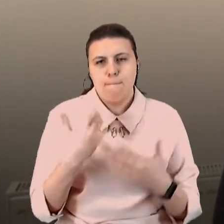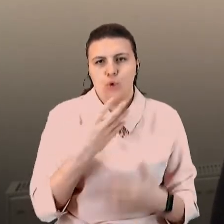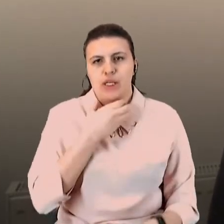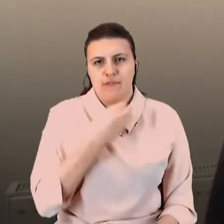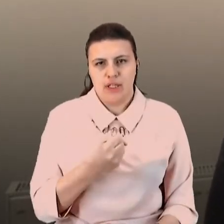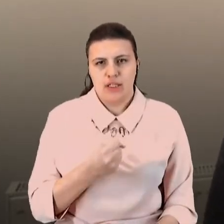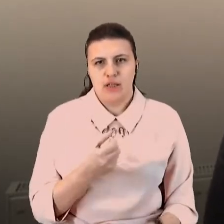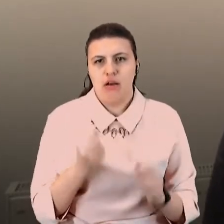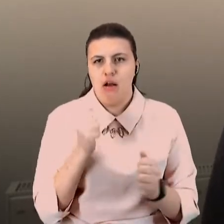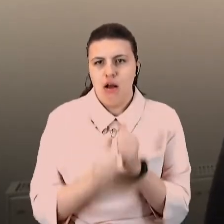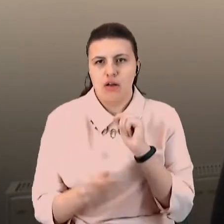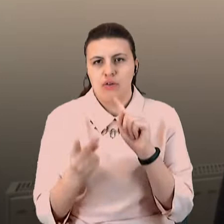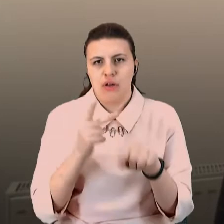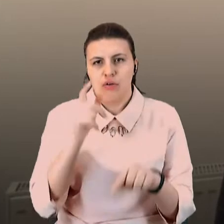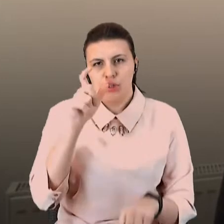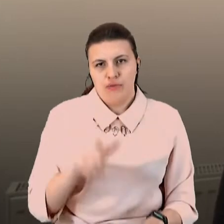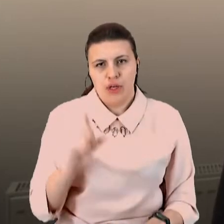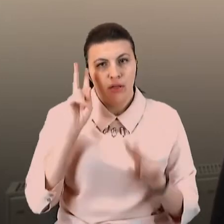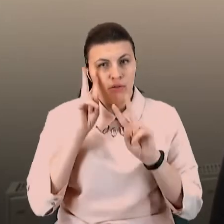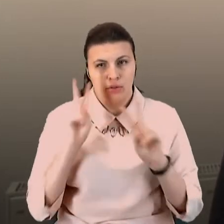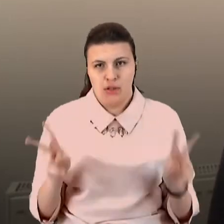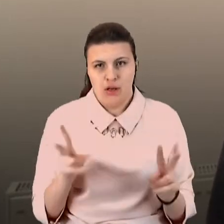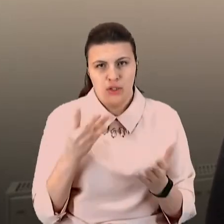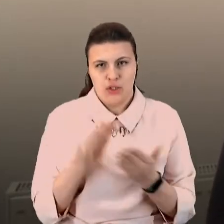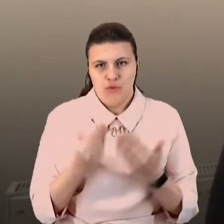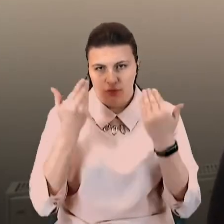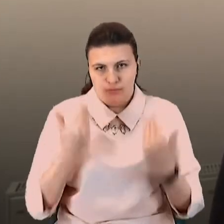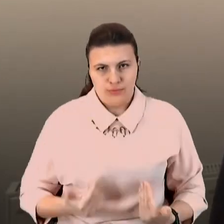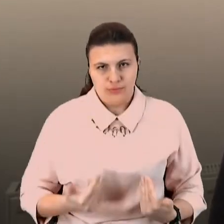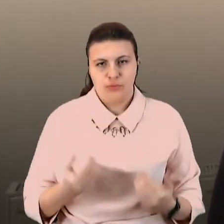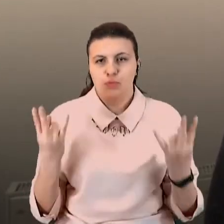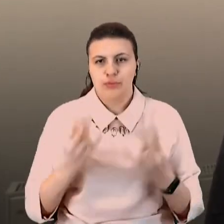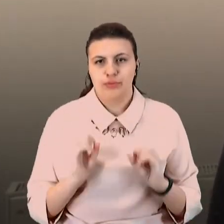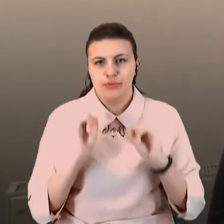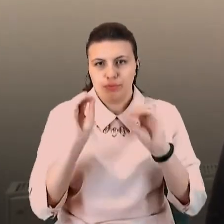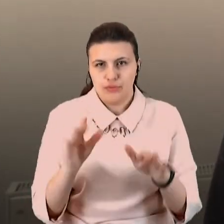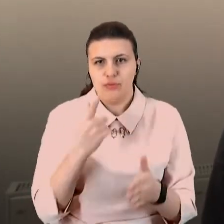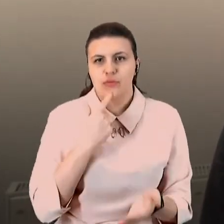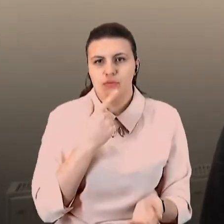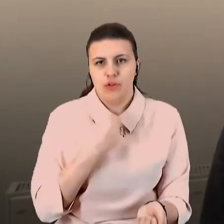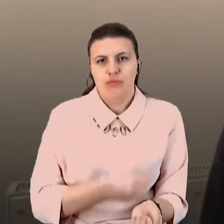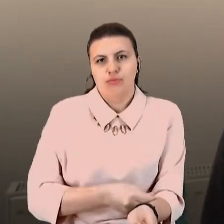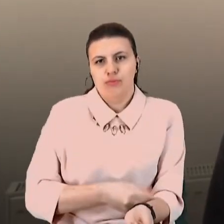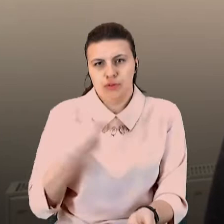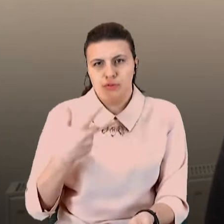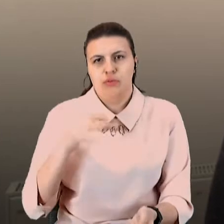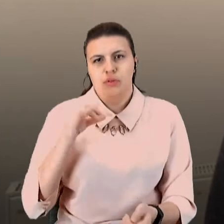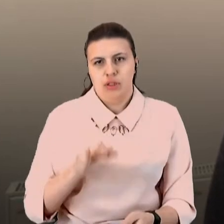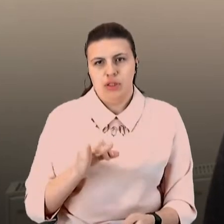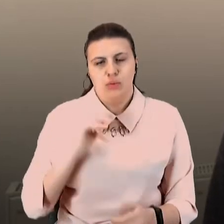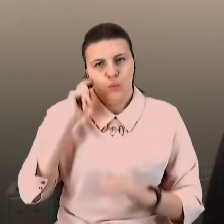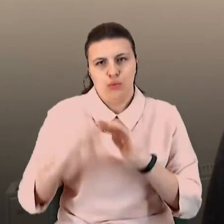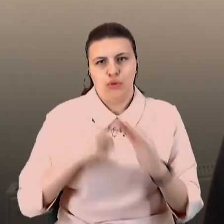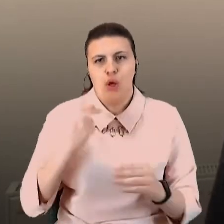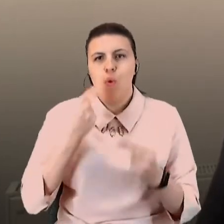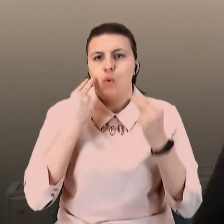здати тест на ВИЧ, знати о своєм состоянию здоров'я і краще управлять цим заболіванням і не давати заболіванням управлять